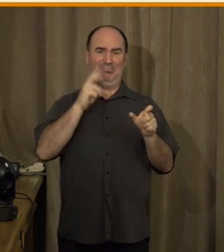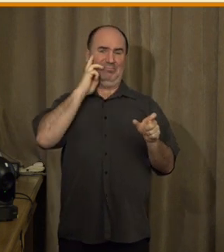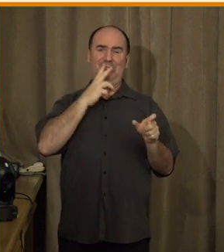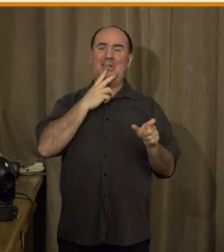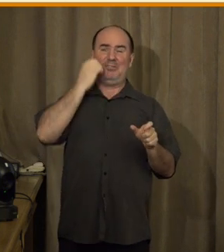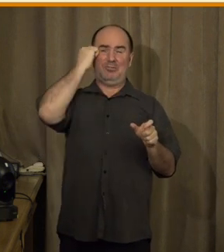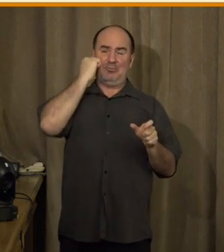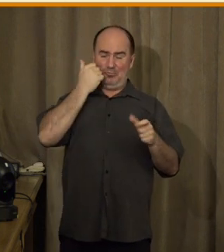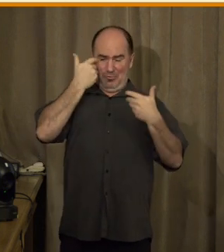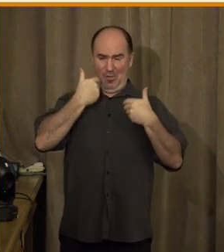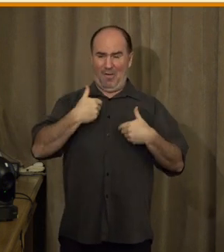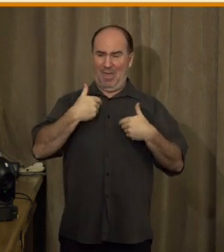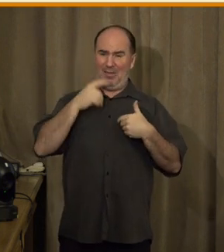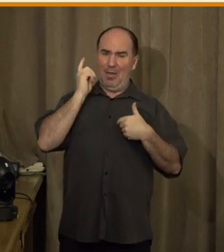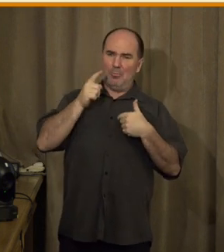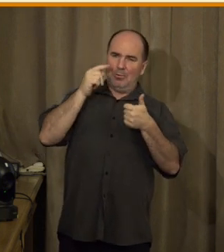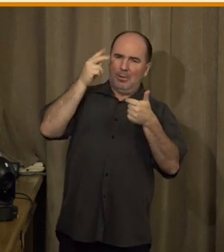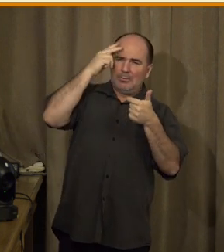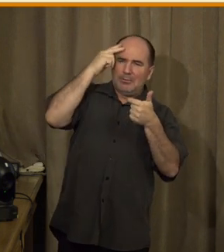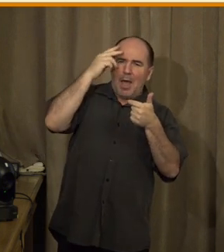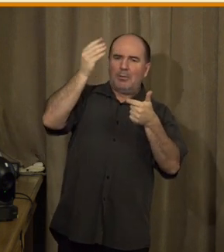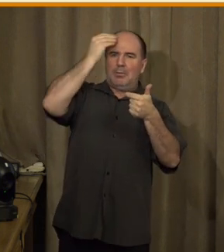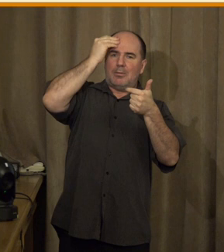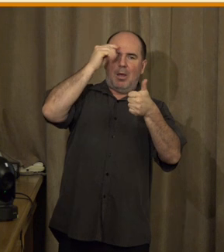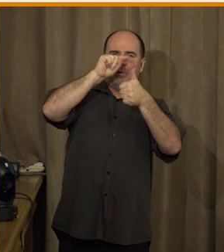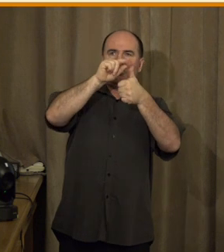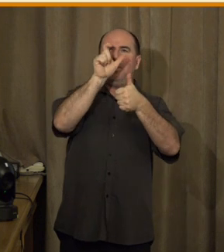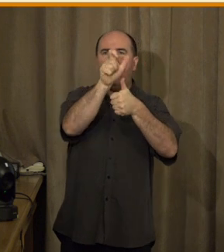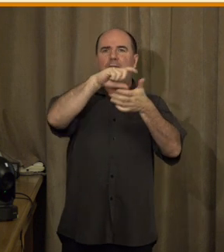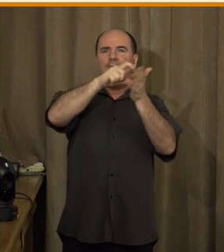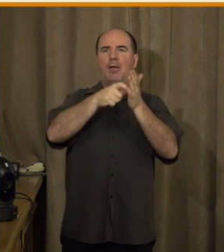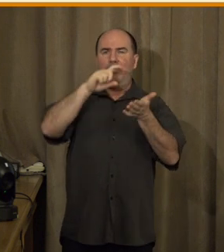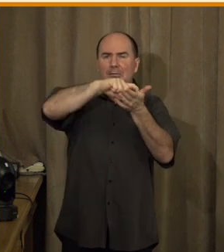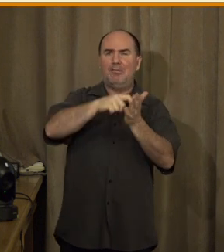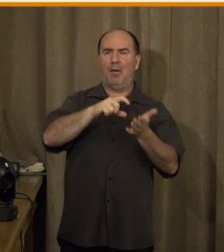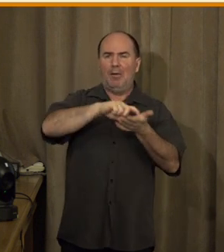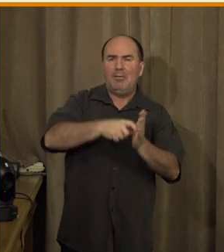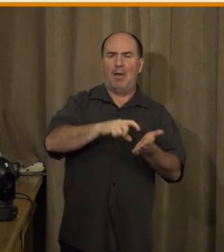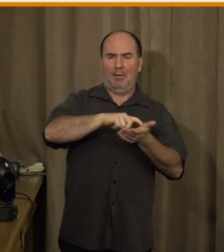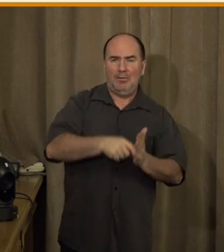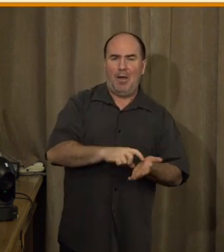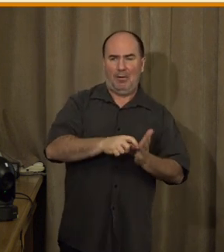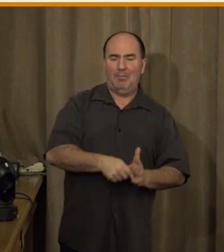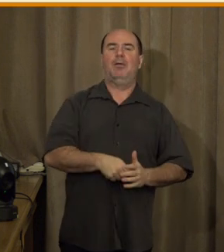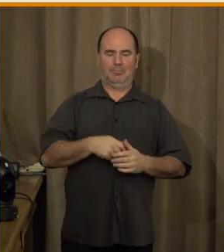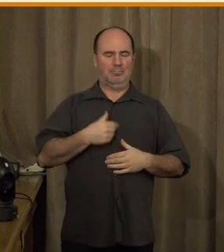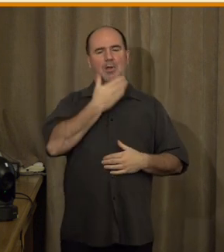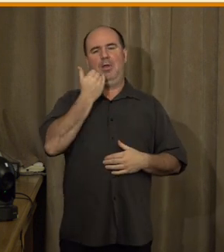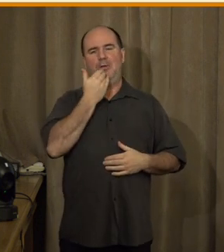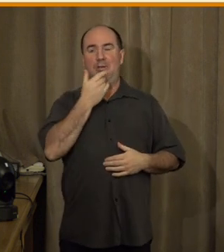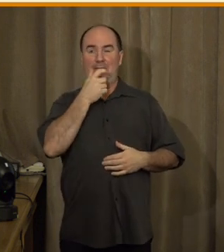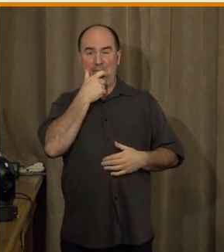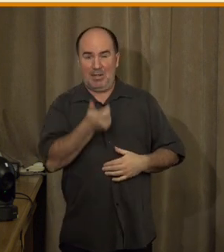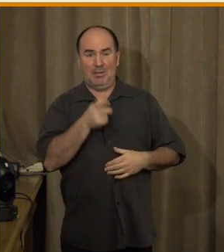cizího jazyka, se musí naučit všechny ty tvary toho slova. Navíc čeština nemá pevný slovosled. Další velký problém při tom, pokud se učíte